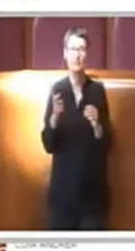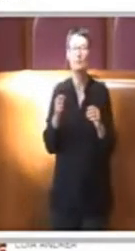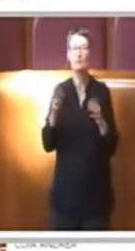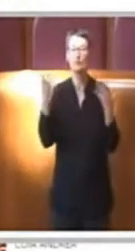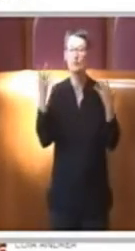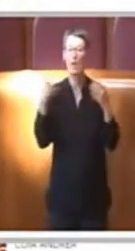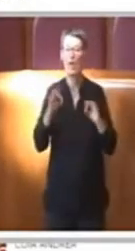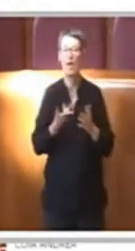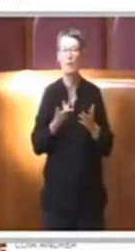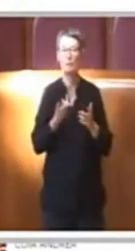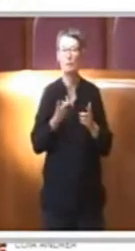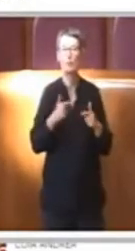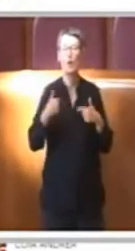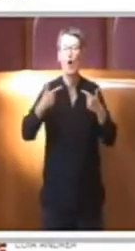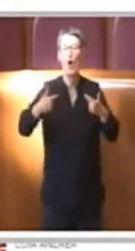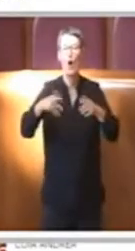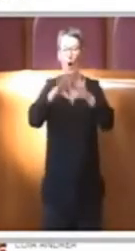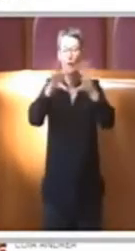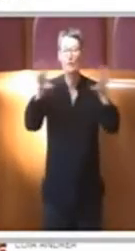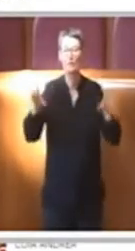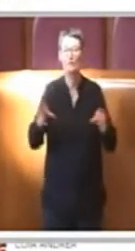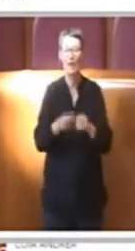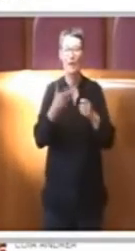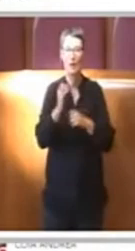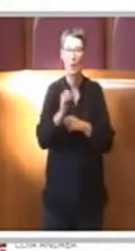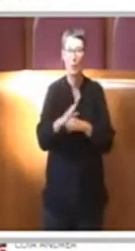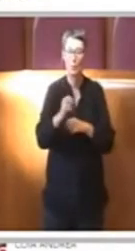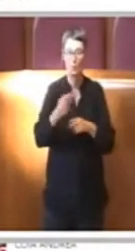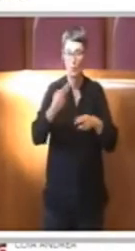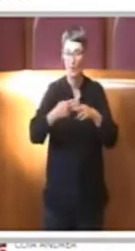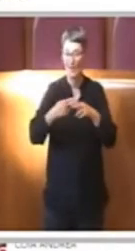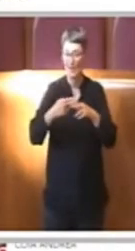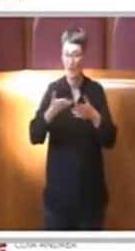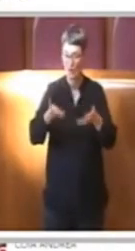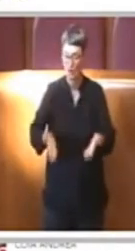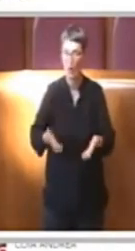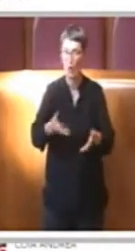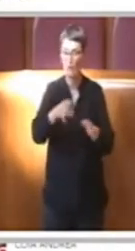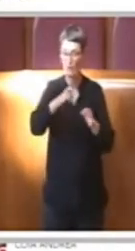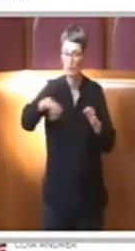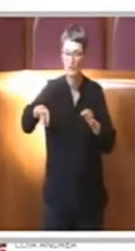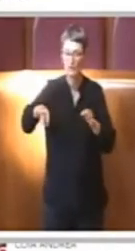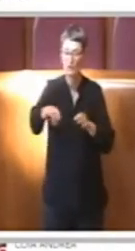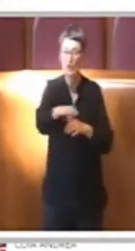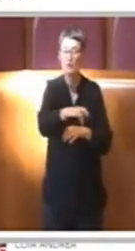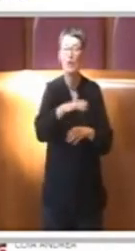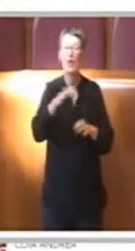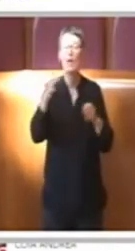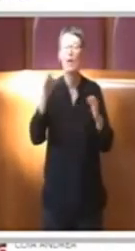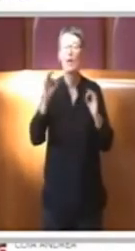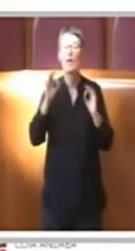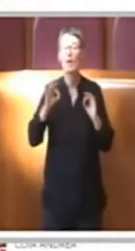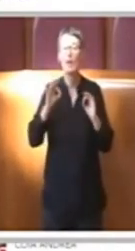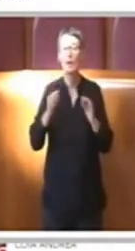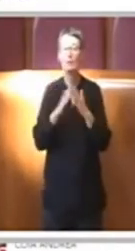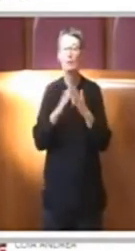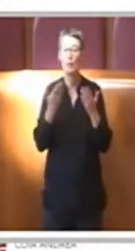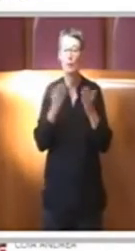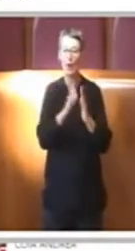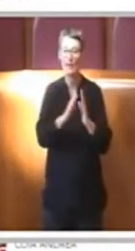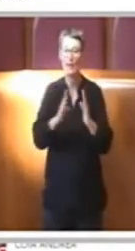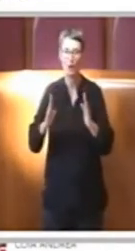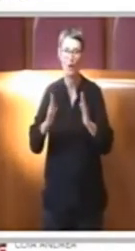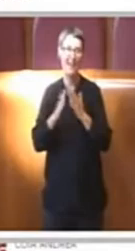culturale romana l'attività di promozione e produzione dell'editoria libraria